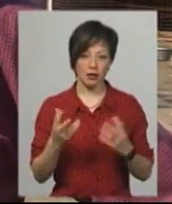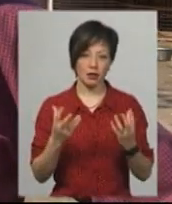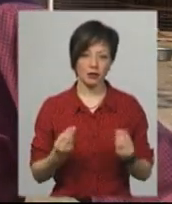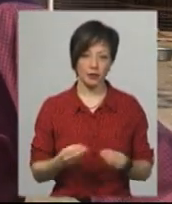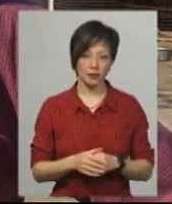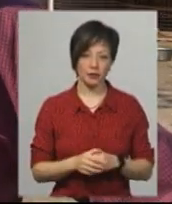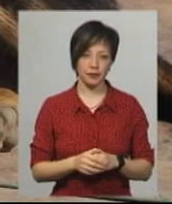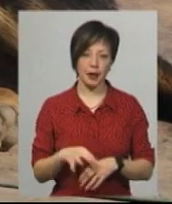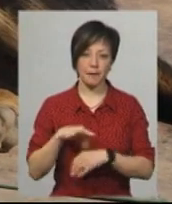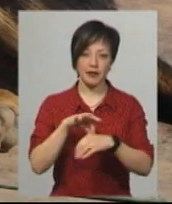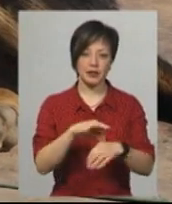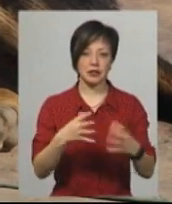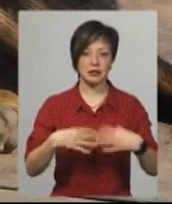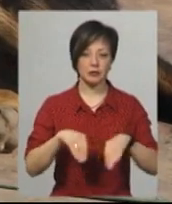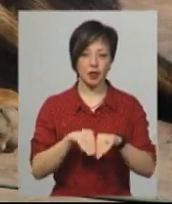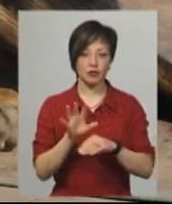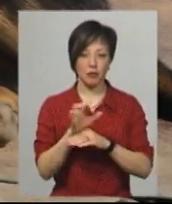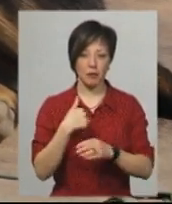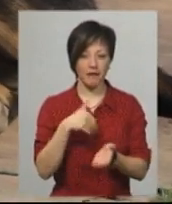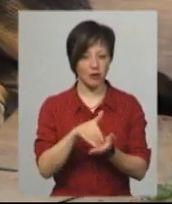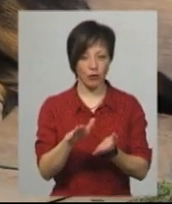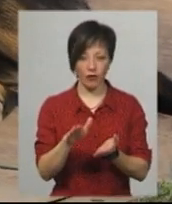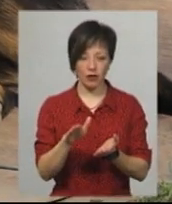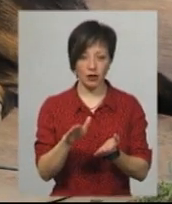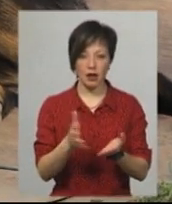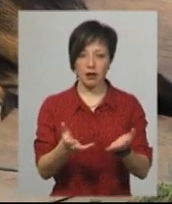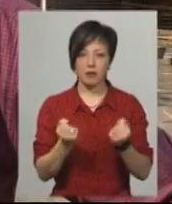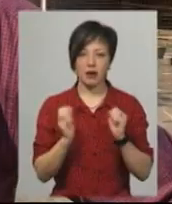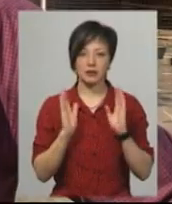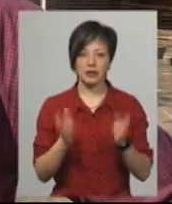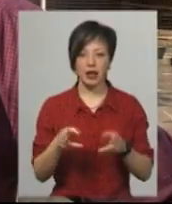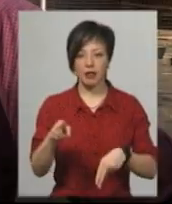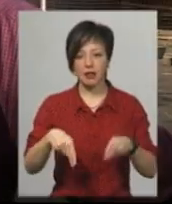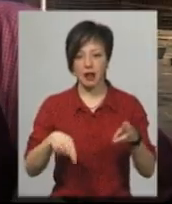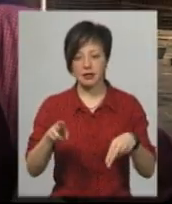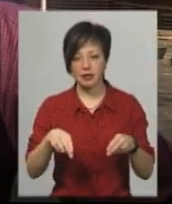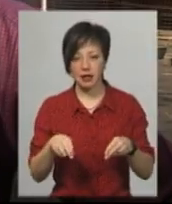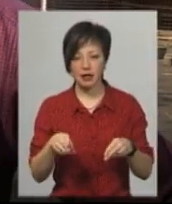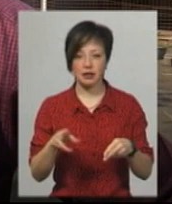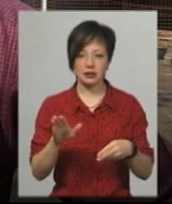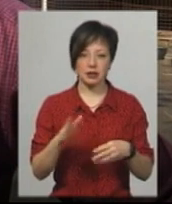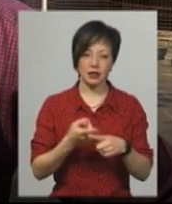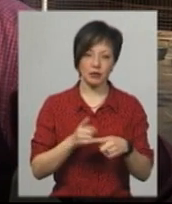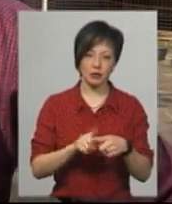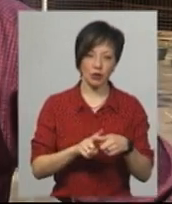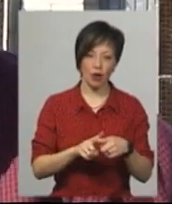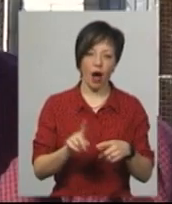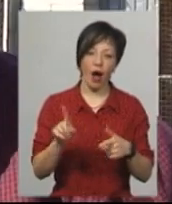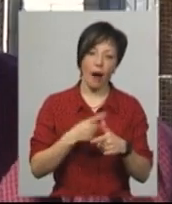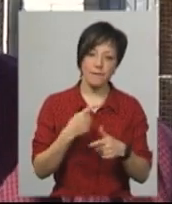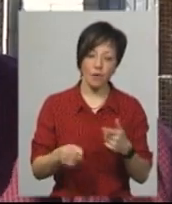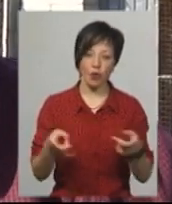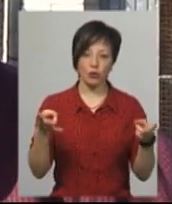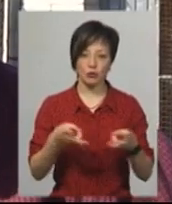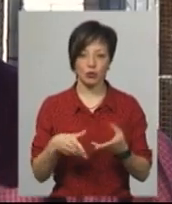сім'я собачку. Ми їм відмовили, що ми беремо тільки на стерилізацію або таких собак, які потребують допомоги.